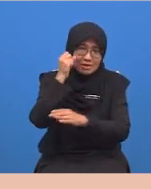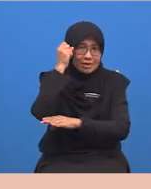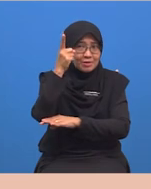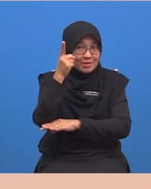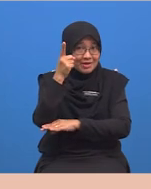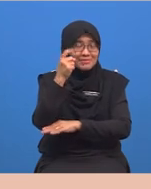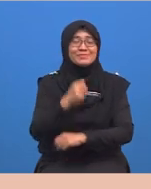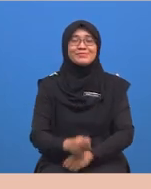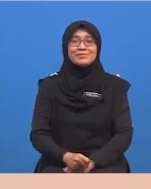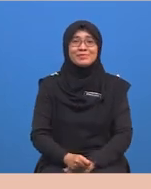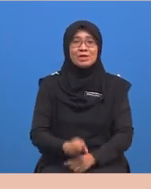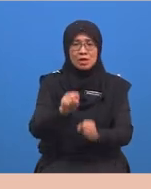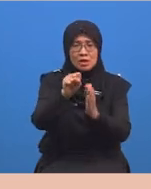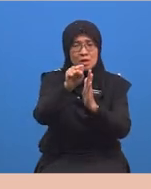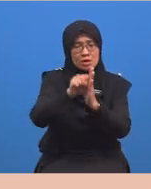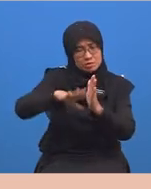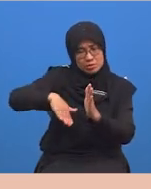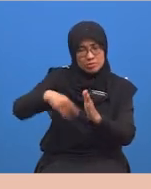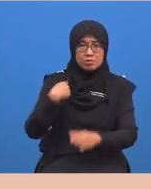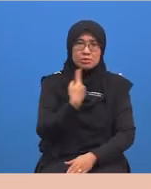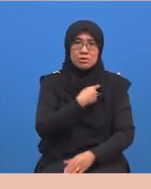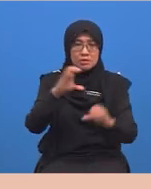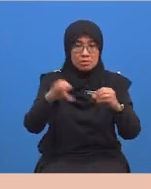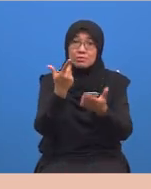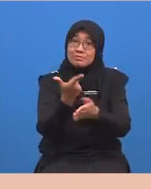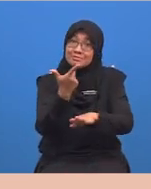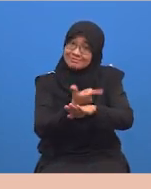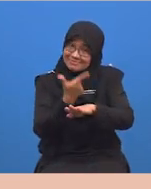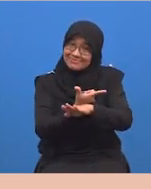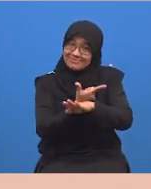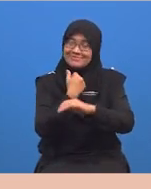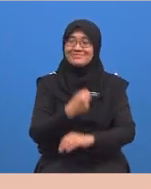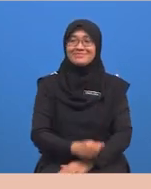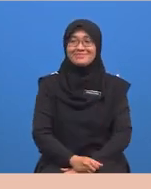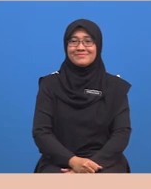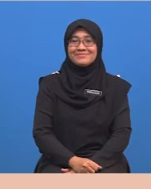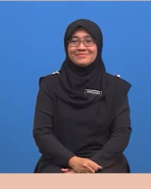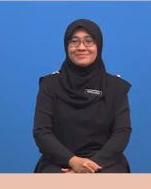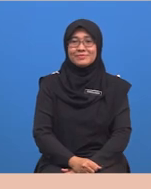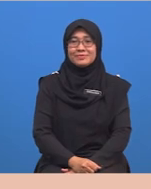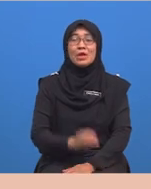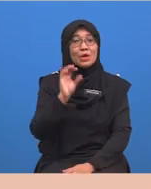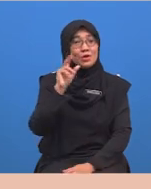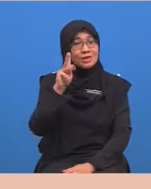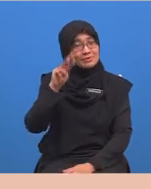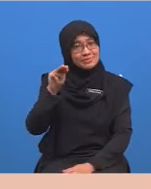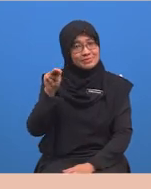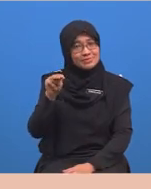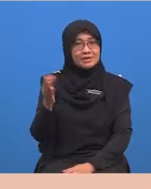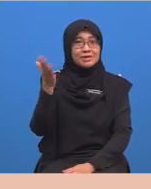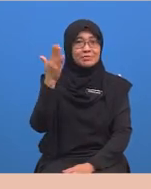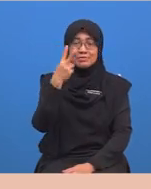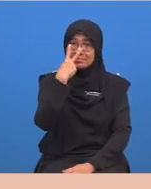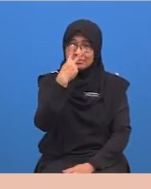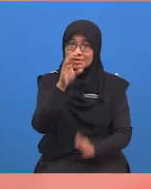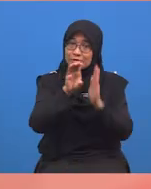sebelum kita membuat latihan di hujung pembelajaran nanti. Baiklah, murid-murid. Mari kita